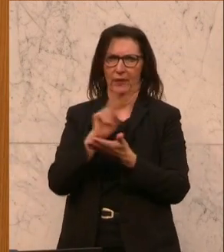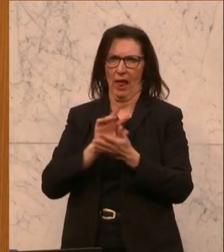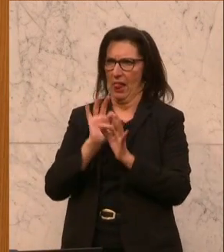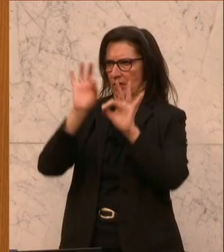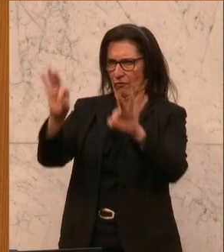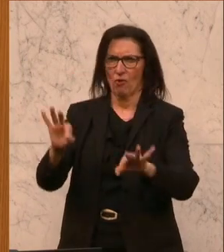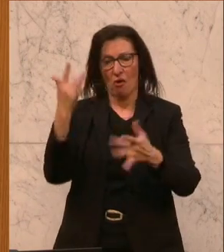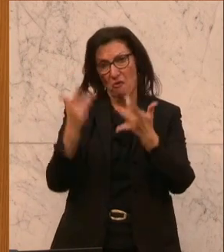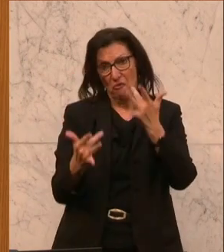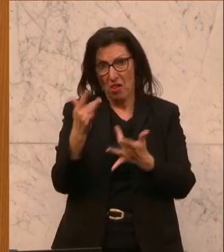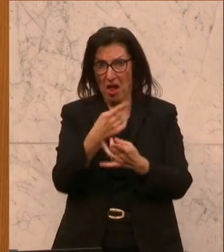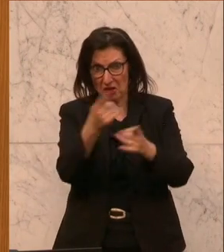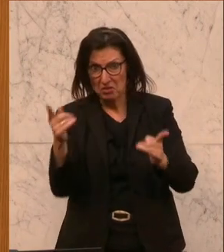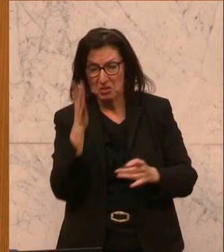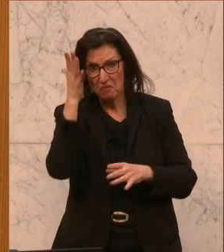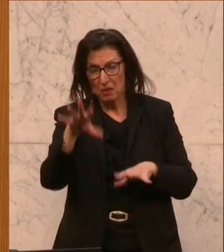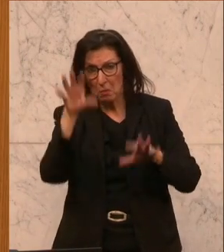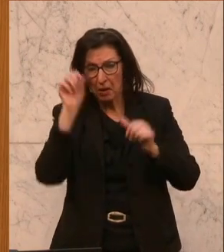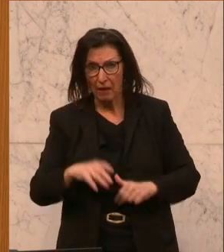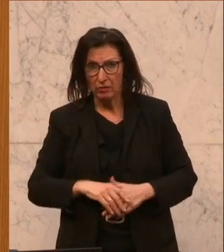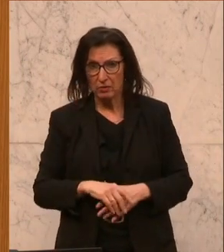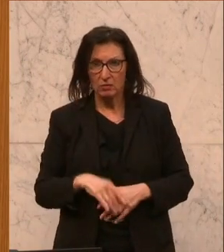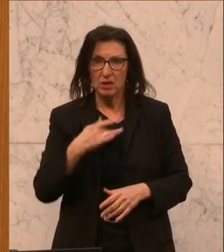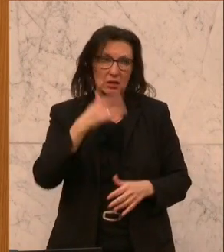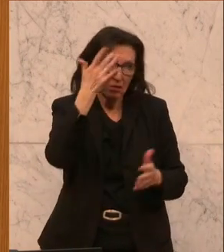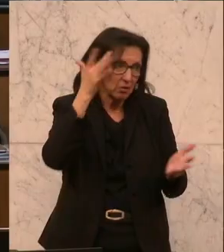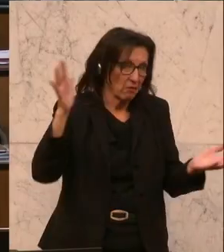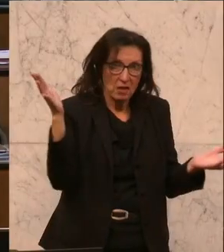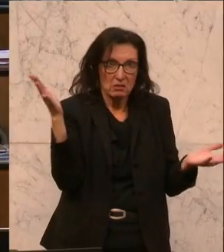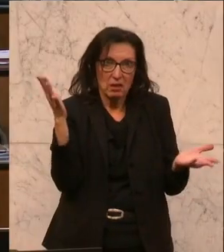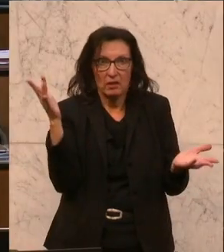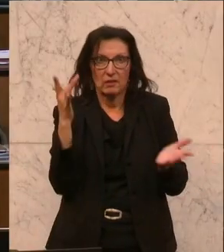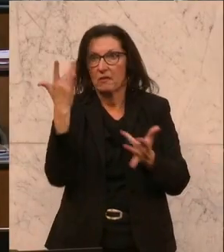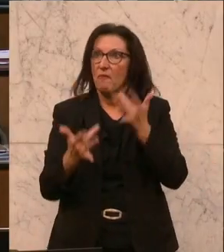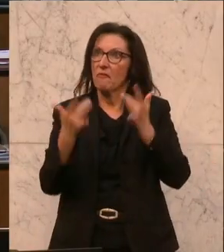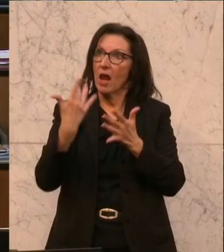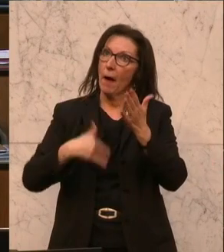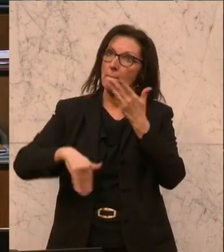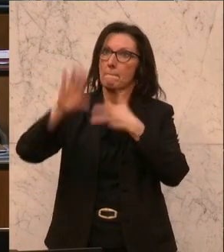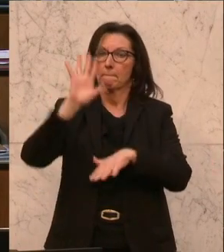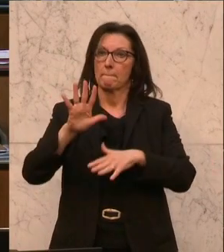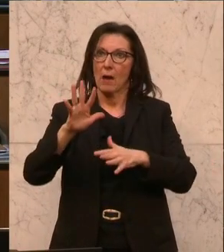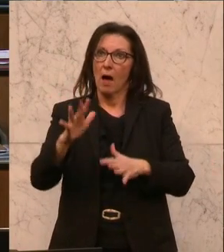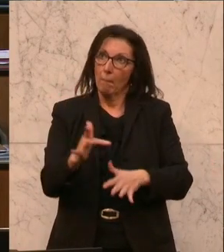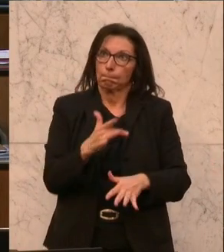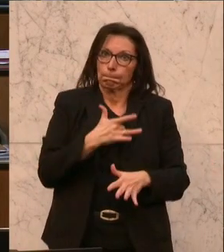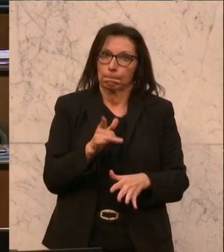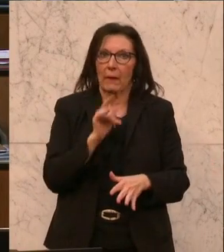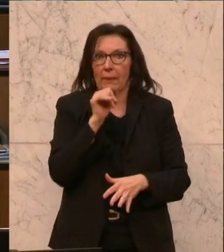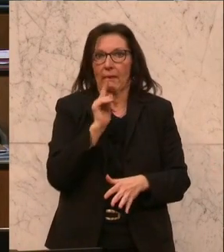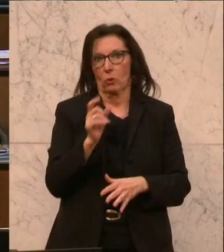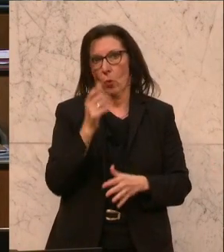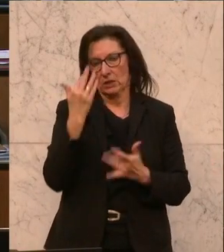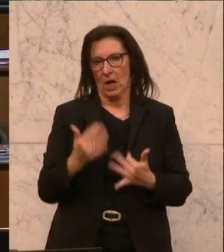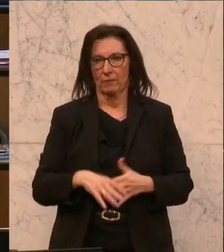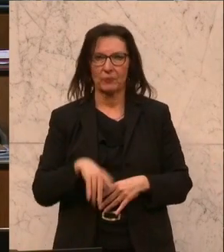Sie es dann verstehen. Dass Ihnen das vielleicht, ich weiß nicht, dass Sie das ein bisschen mehr beeindruckt, als nur die abstrakten Zahlen. Wenn zum